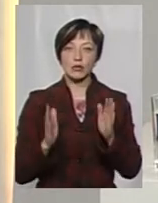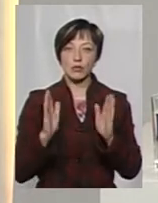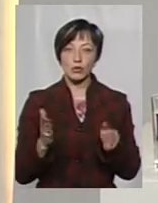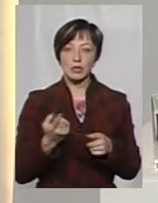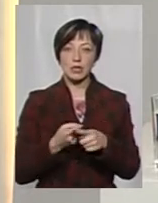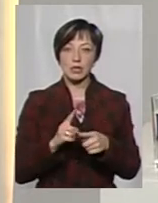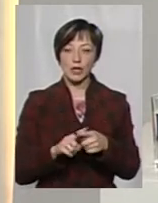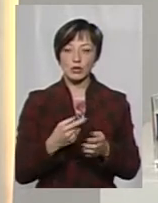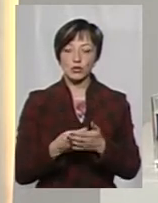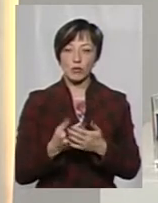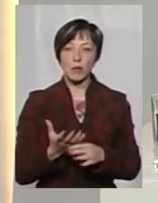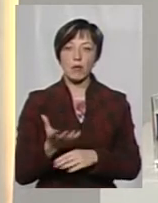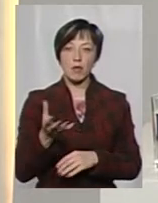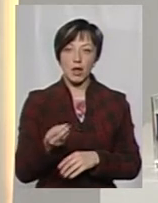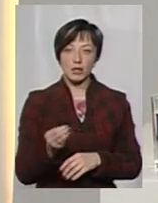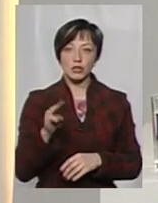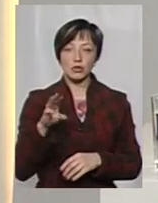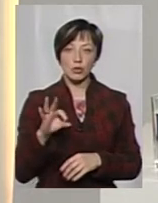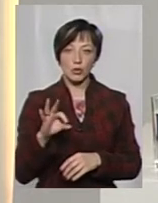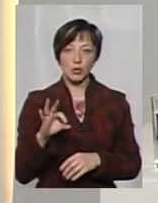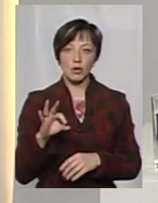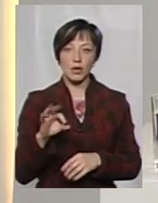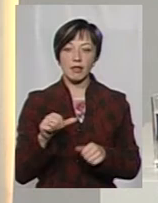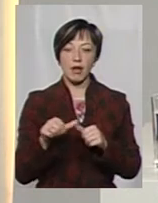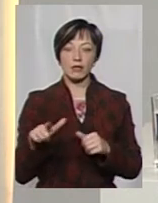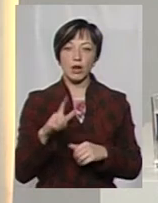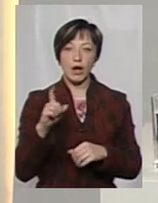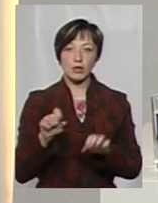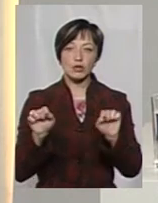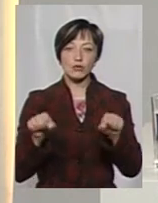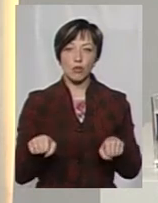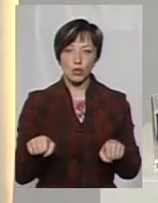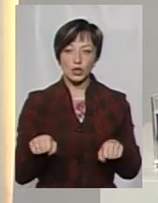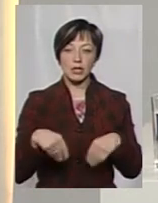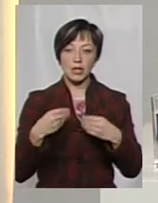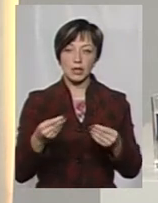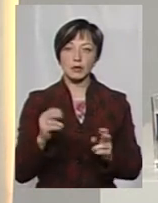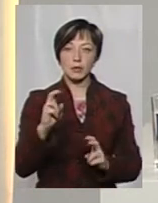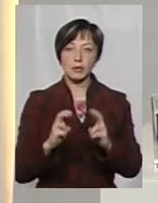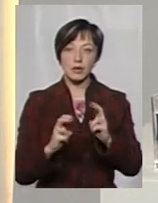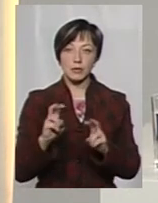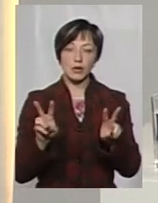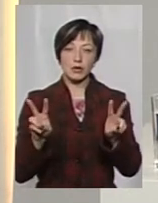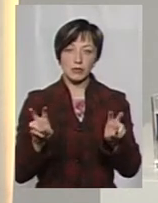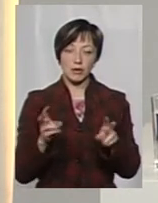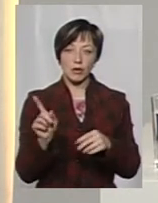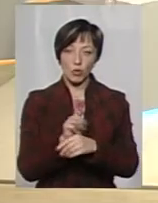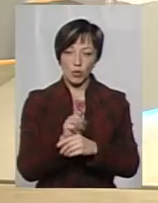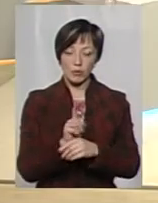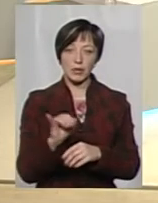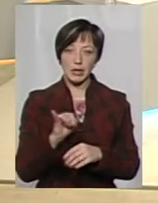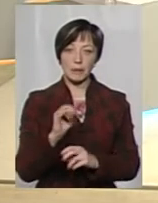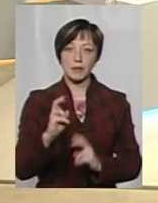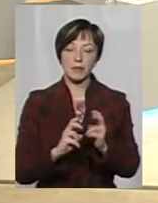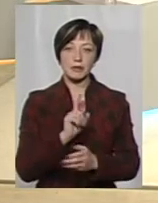дана сума проплачена, то «Нафтогаз» зможе надати підприємству номінацію, і підприємство може